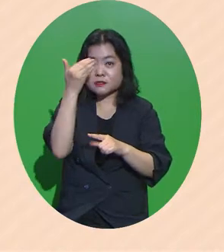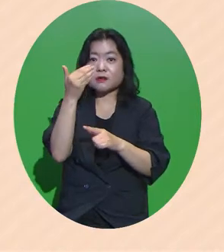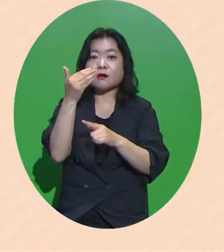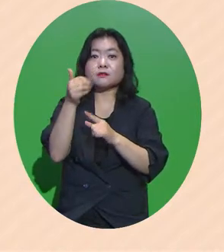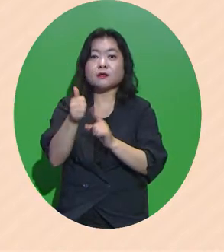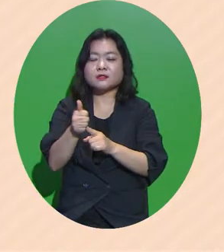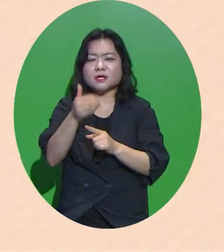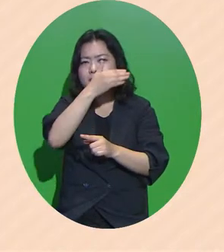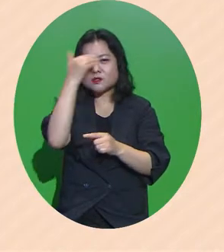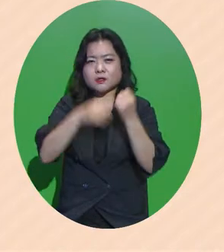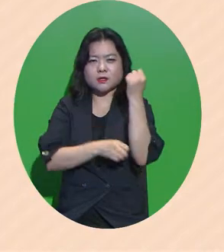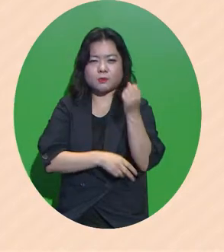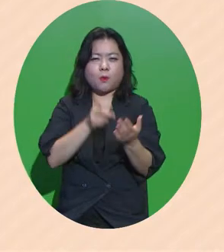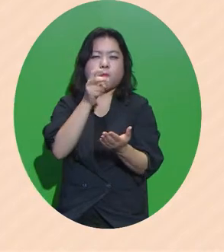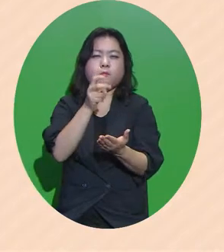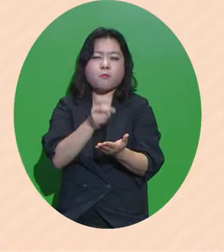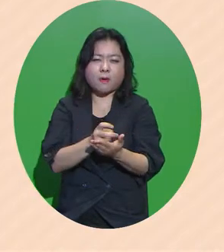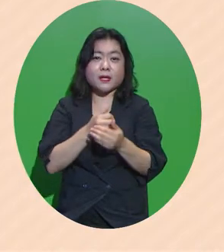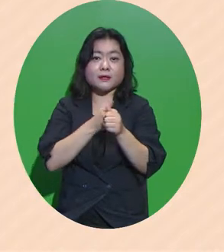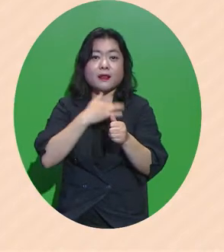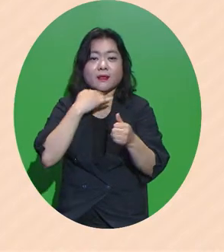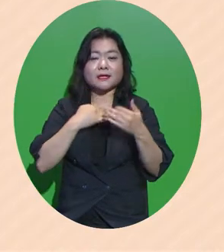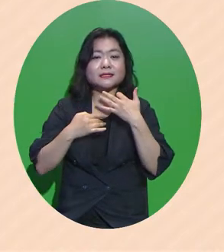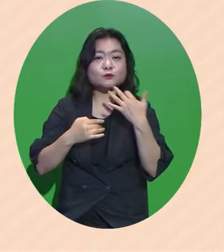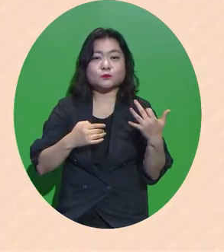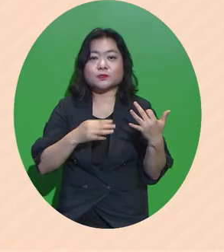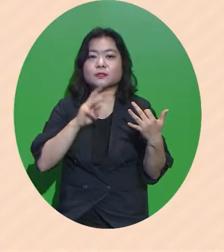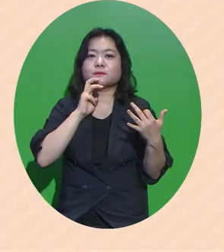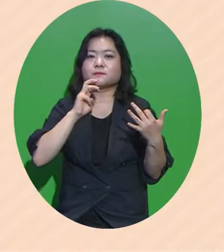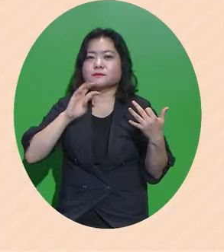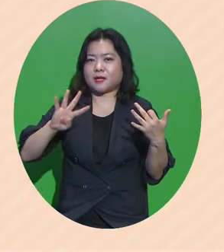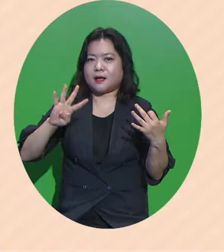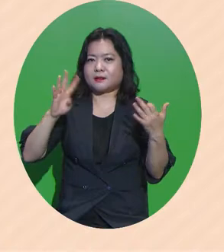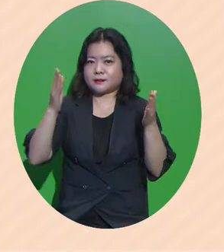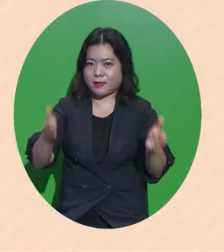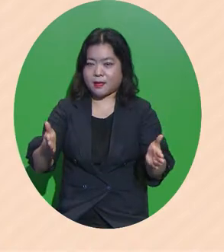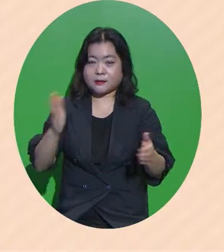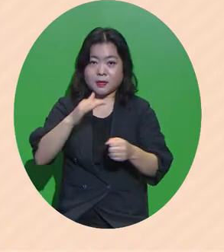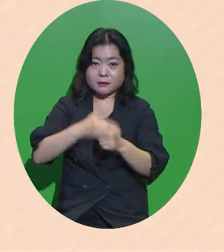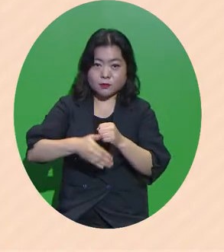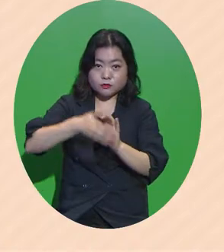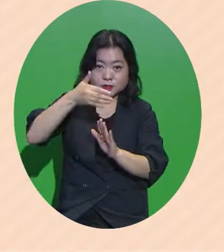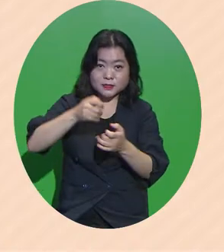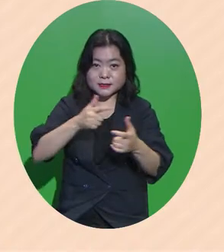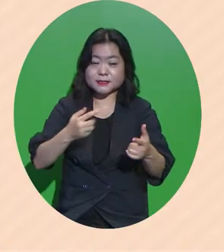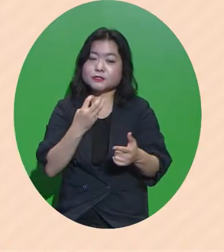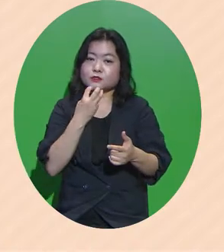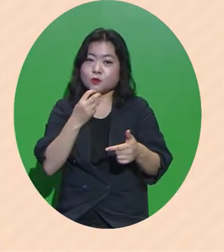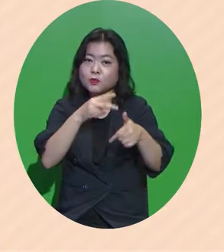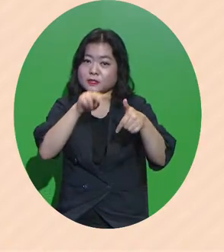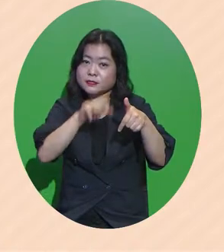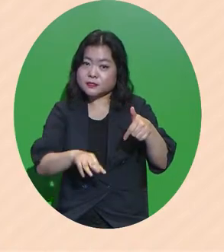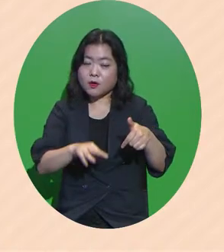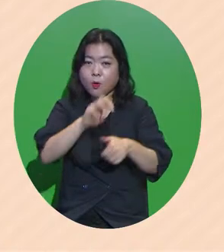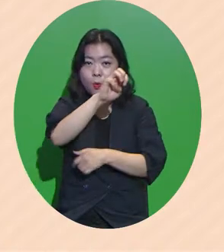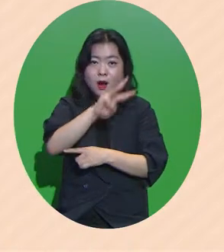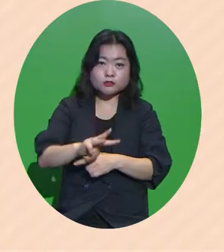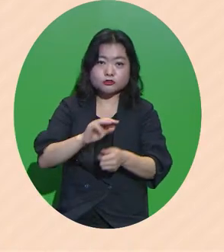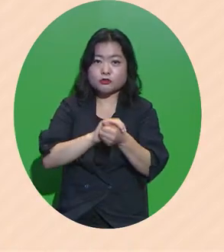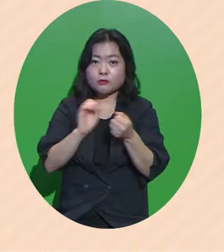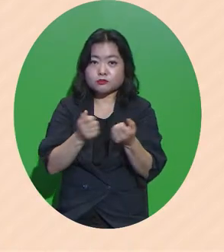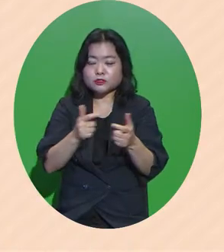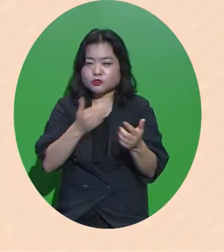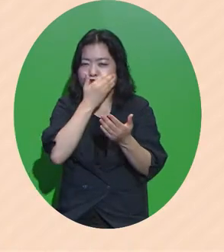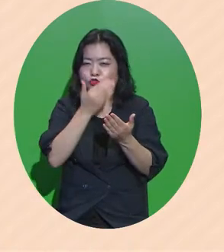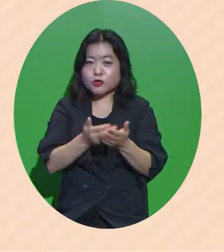청년기본법상 19세에서 34세입니다 하지만 대구시를 비롯한 서울, 인천, 광주, 경북 등